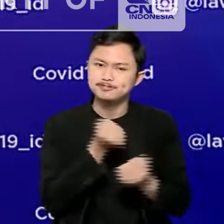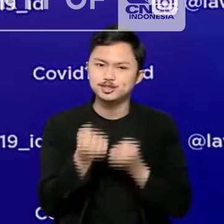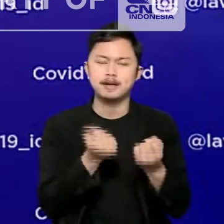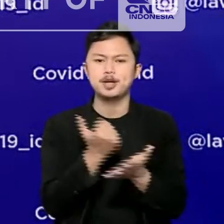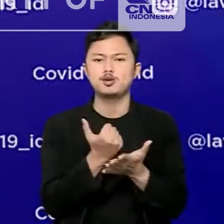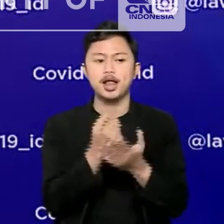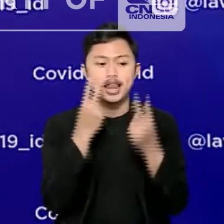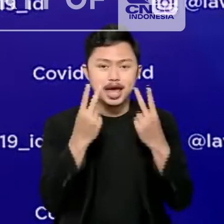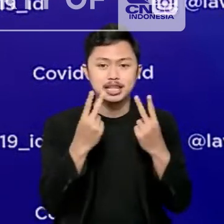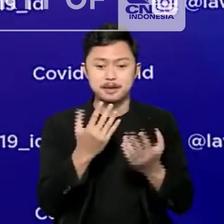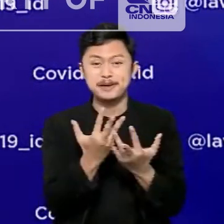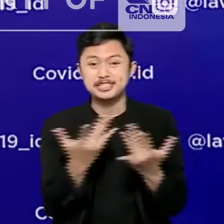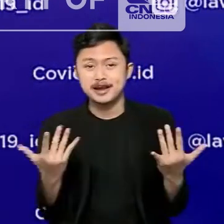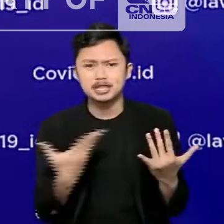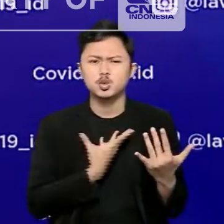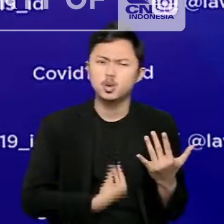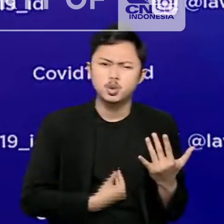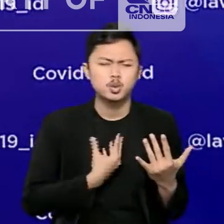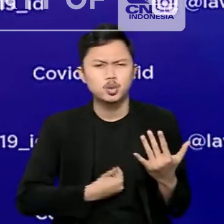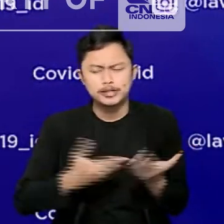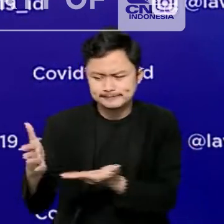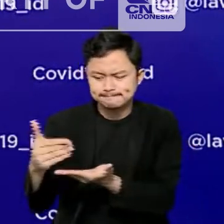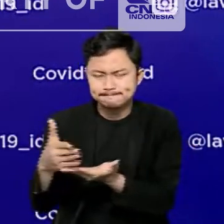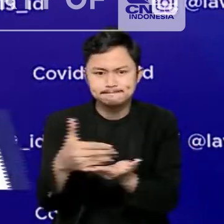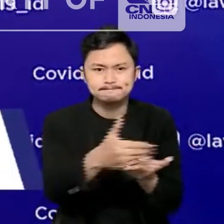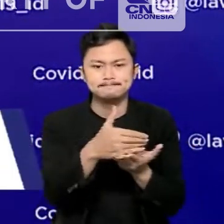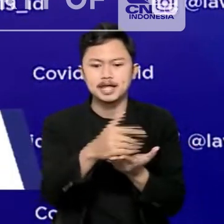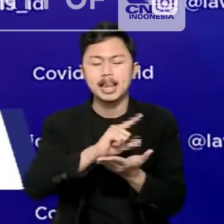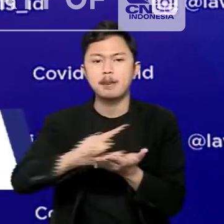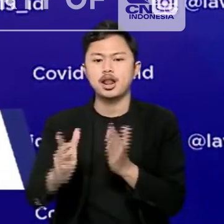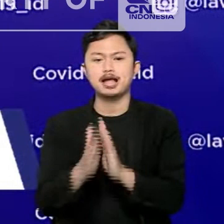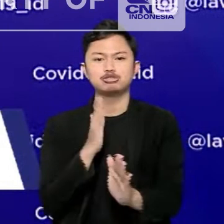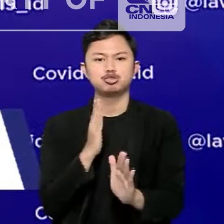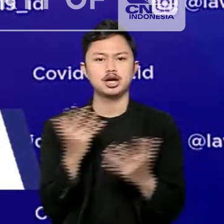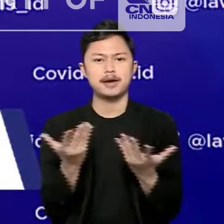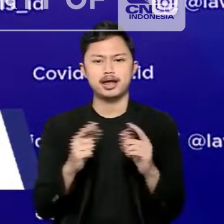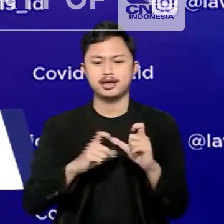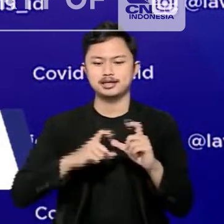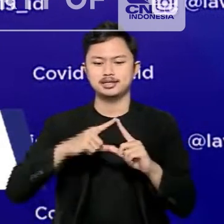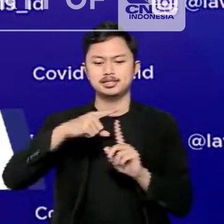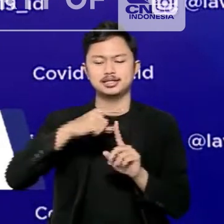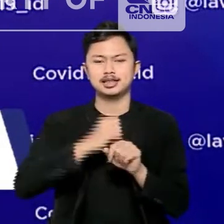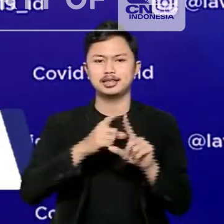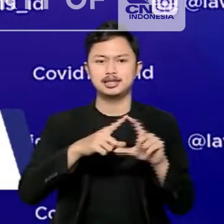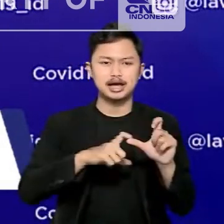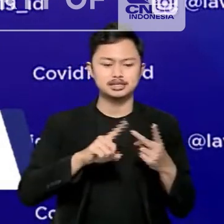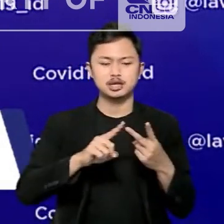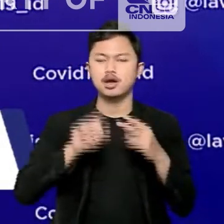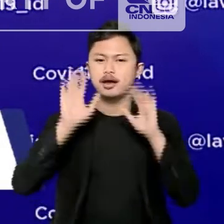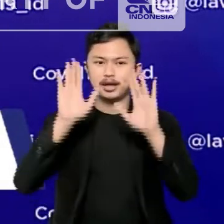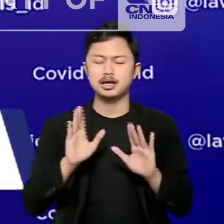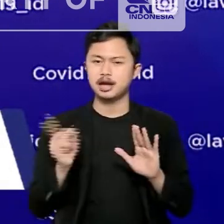temuan dan keluaran masyarakat di lapangan, baik melalui laporan langsung kepada Satgas maupun media dengan serius.